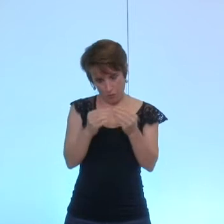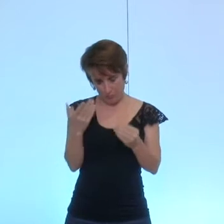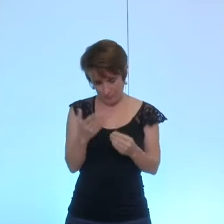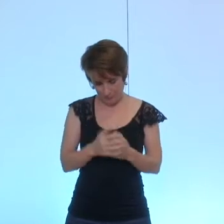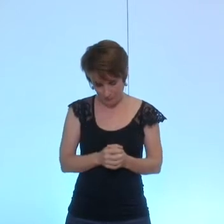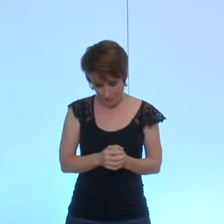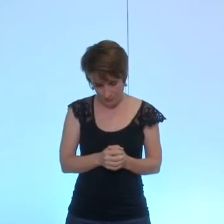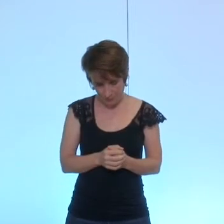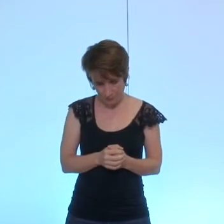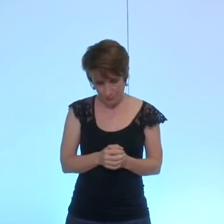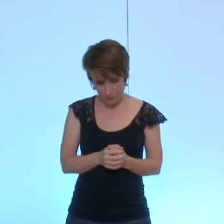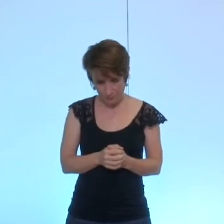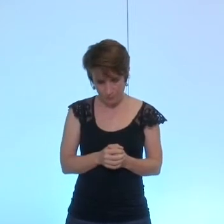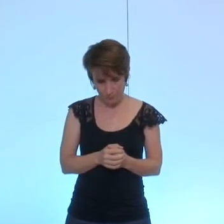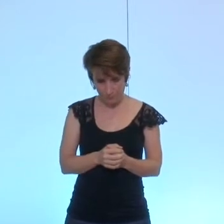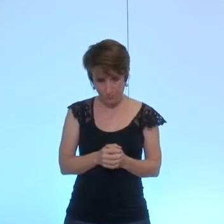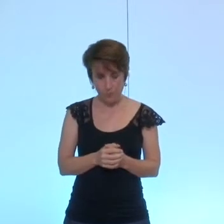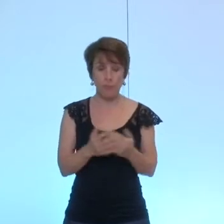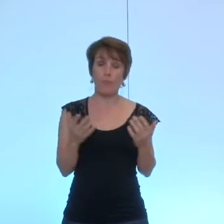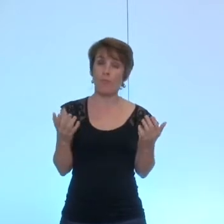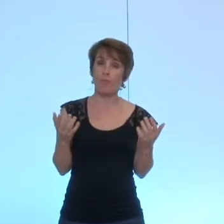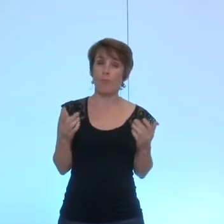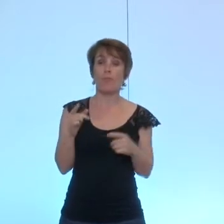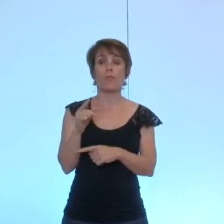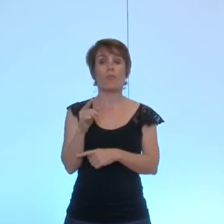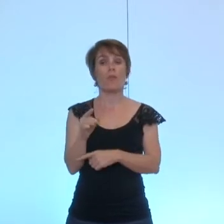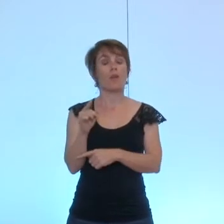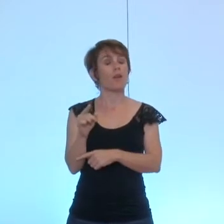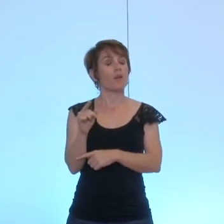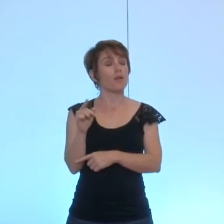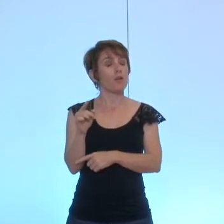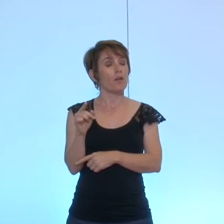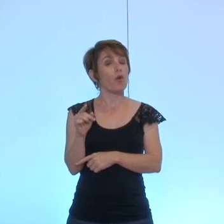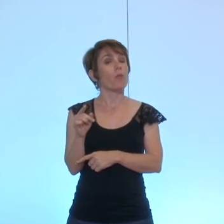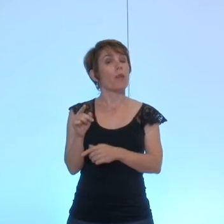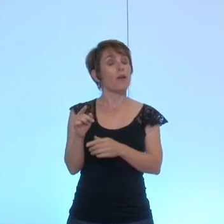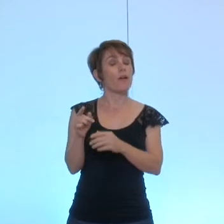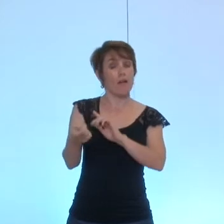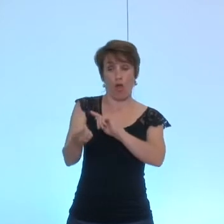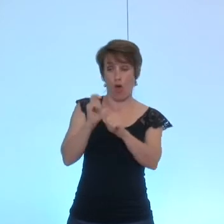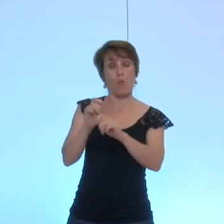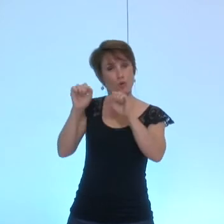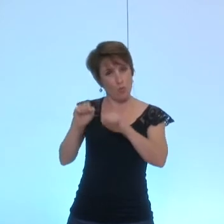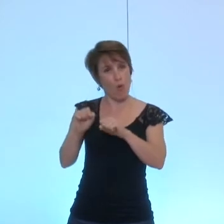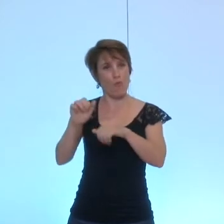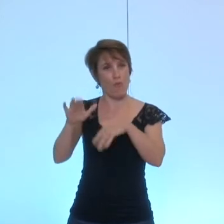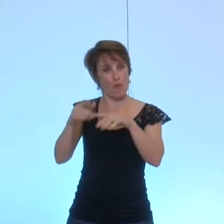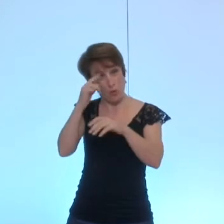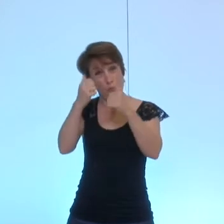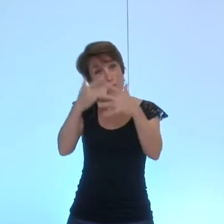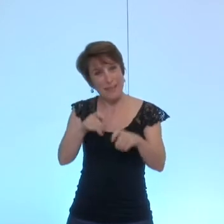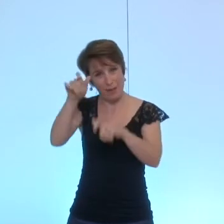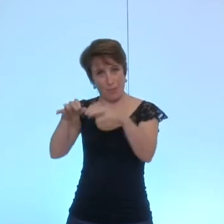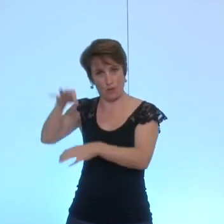le fait que ce dispositif soit ouvert à certains élus qui, par le jeu du cumul des mandats,